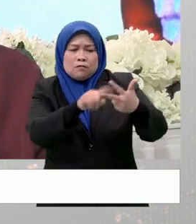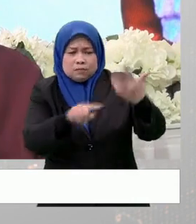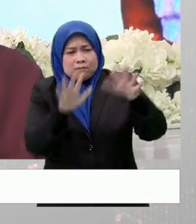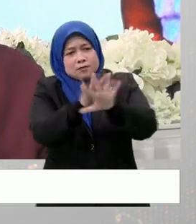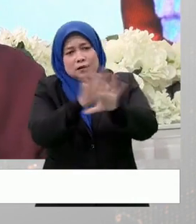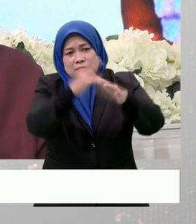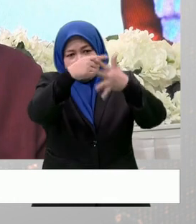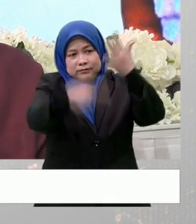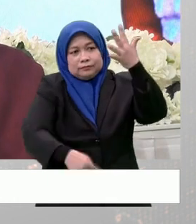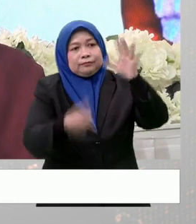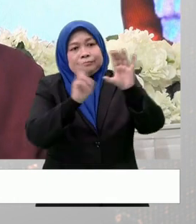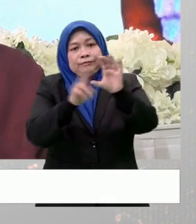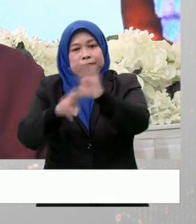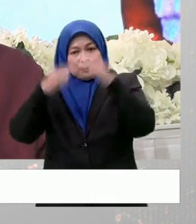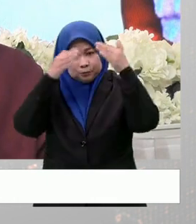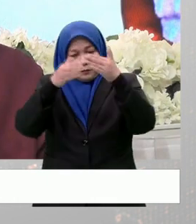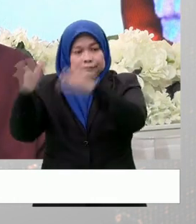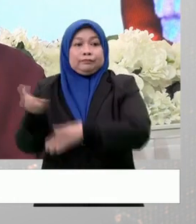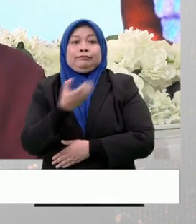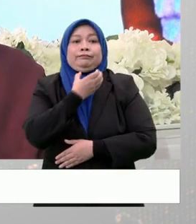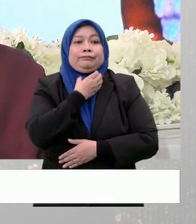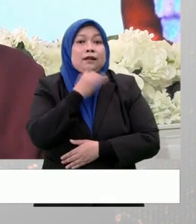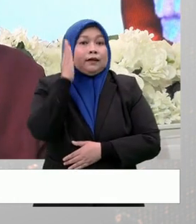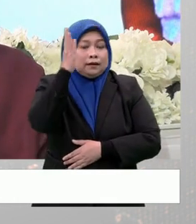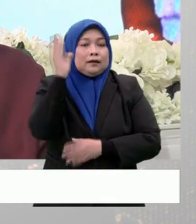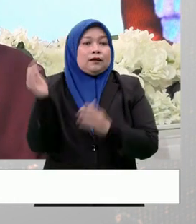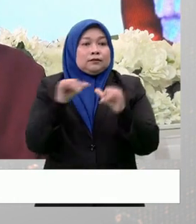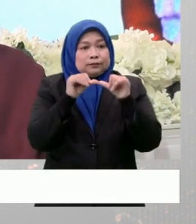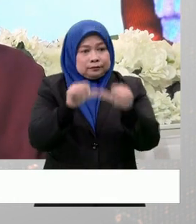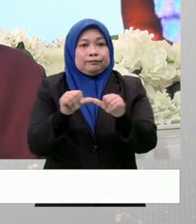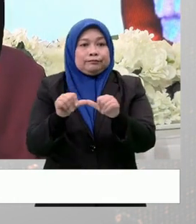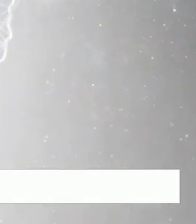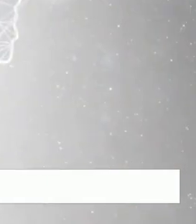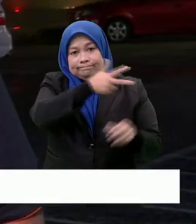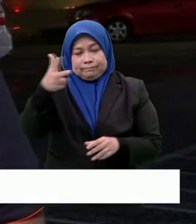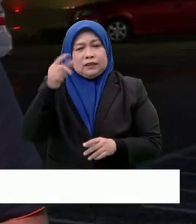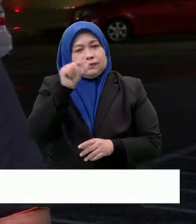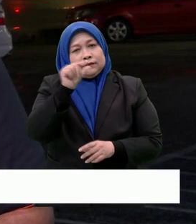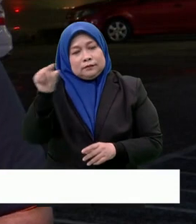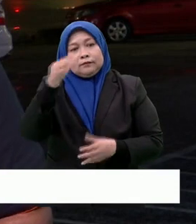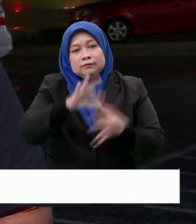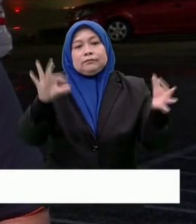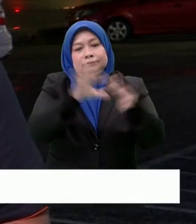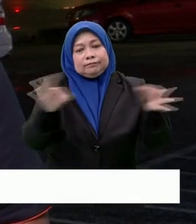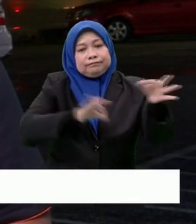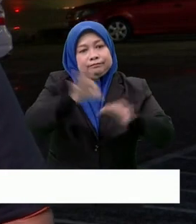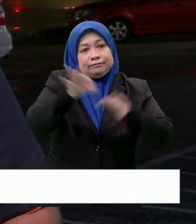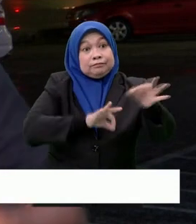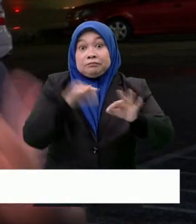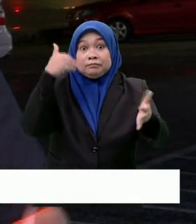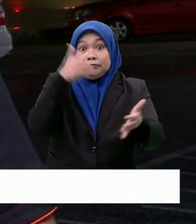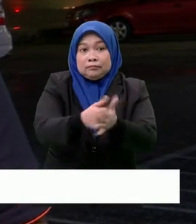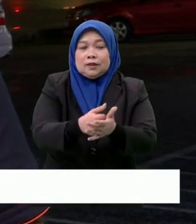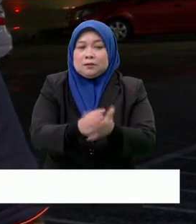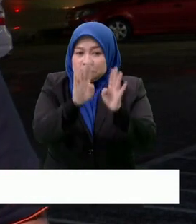lagi banyak pun sebenarnya kursi-kursi tumpuan di Perak yang pas ni saya akan terus berada di sini saya akan bawakan sedikit demi sedikit kupas sedikit demi sedikit sehinggalah menjadi